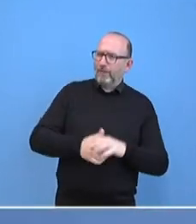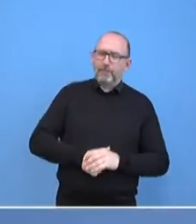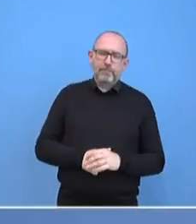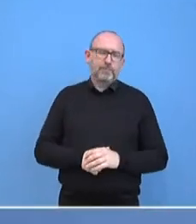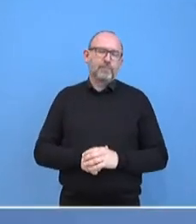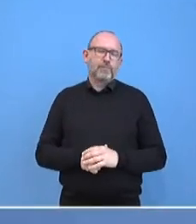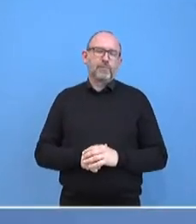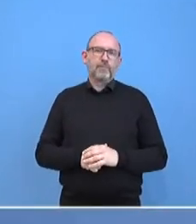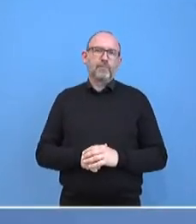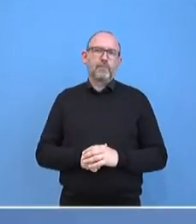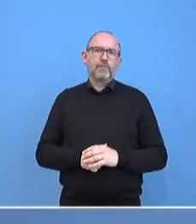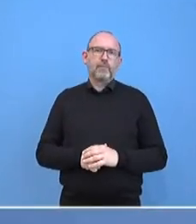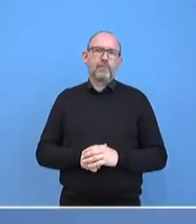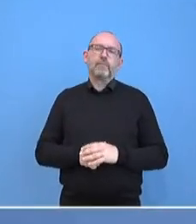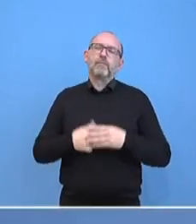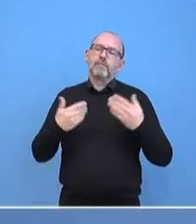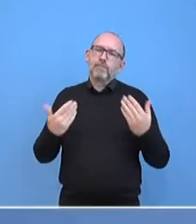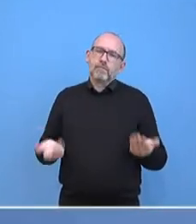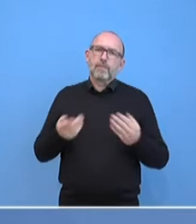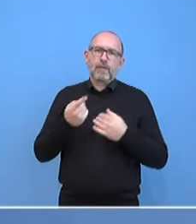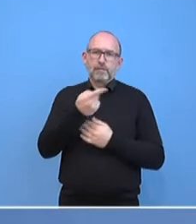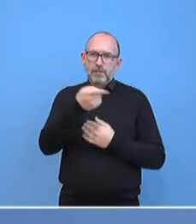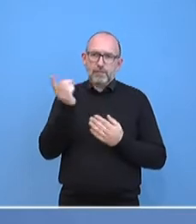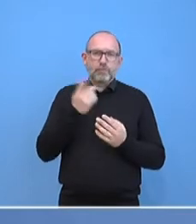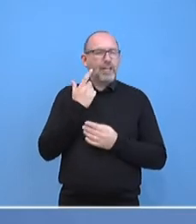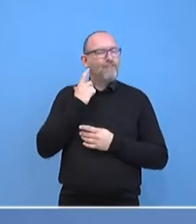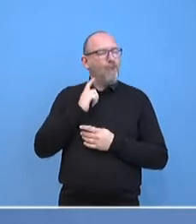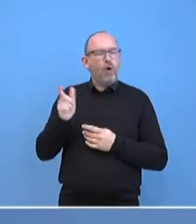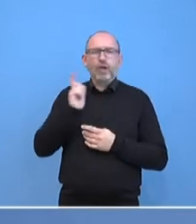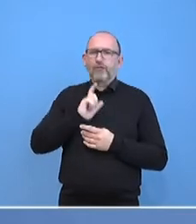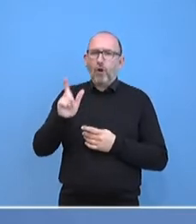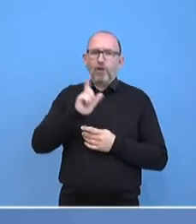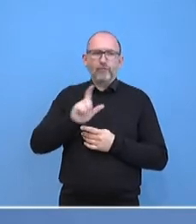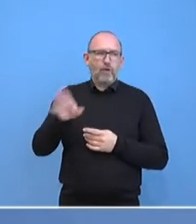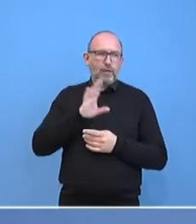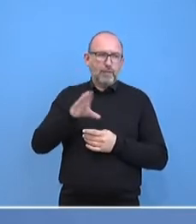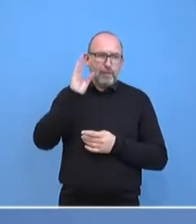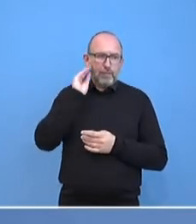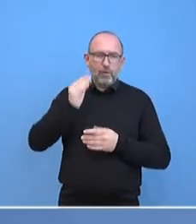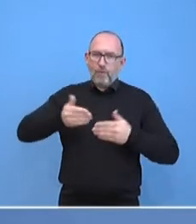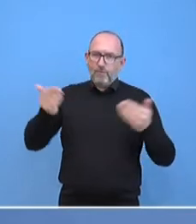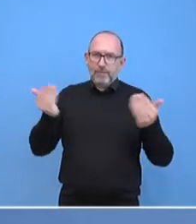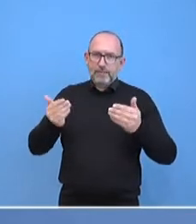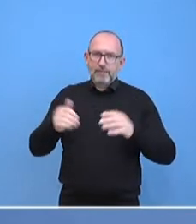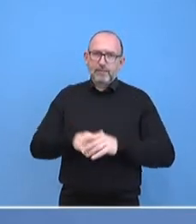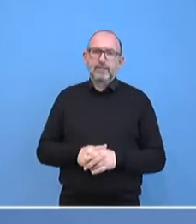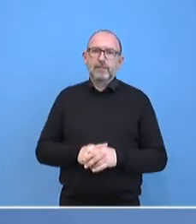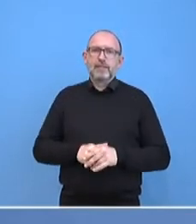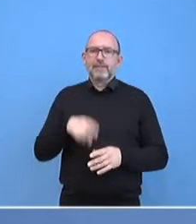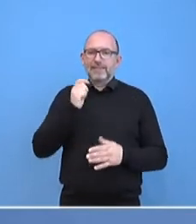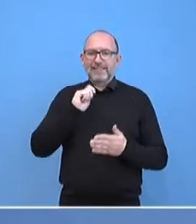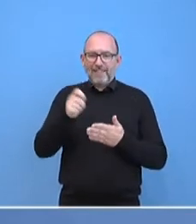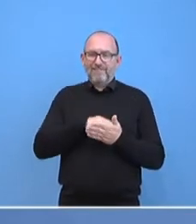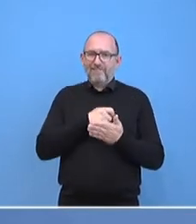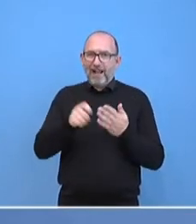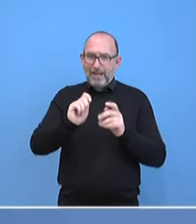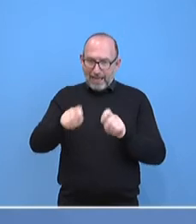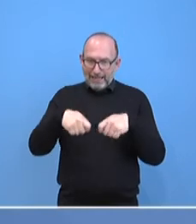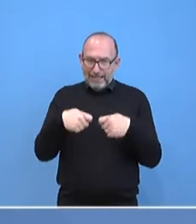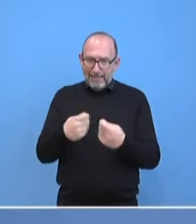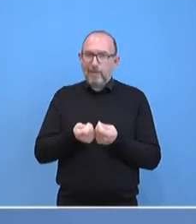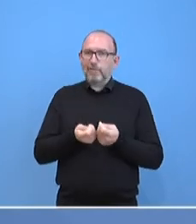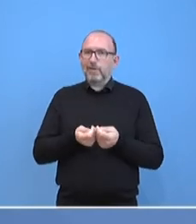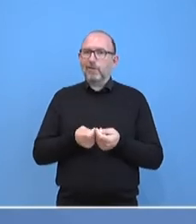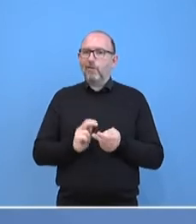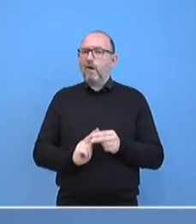Nun, Sie hören ja jetzt seit Wochen, seit dem Versuch, das Wahlergebnis zu fälschen,